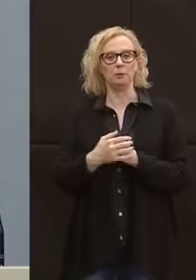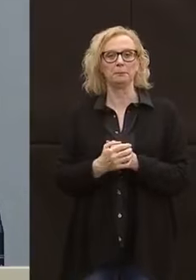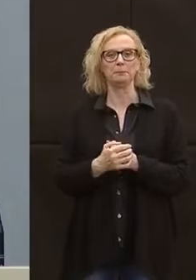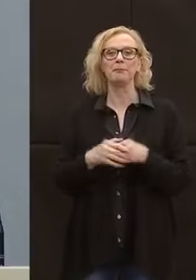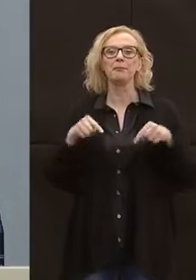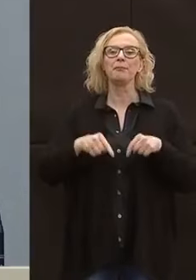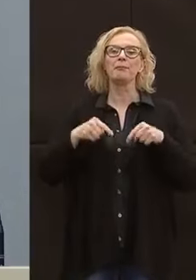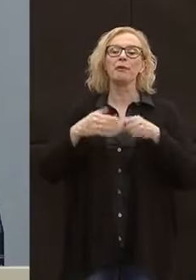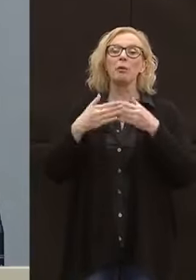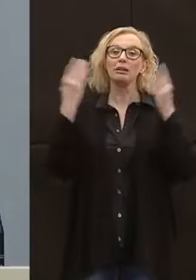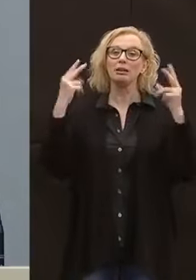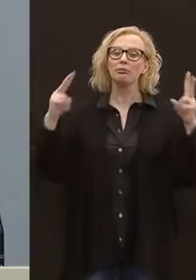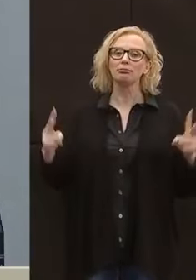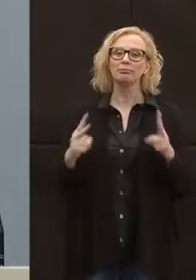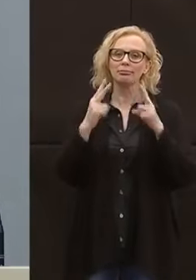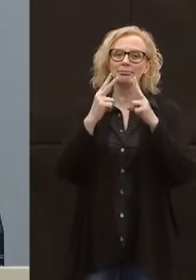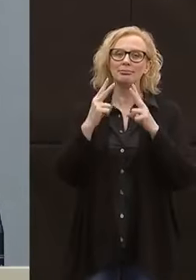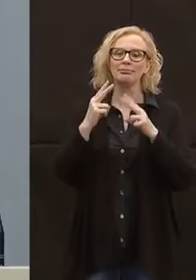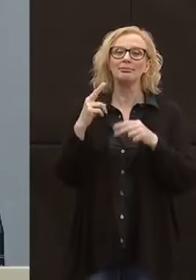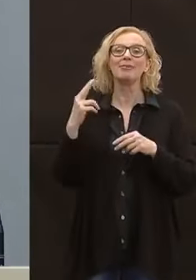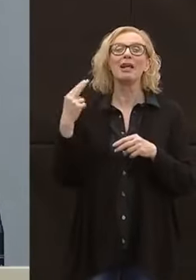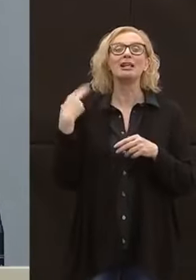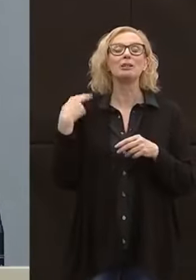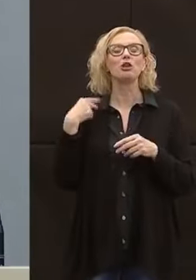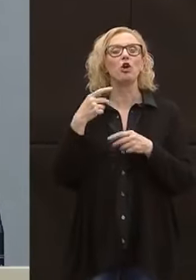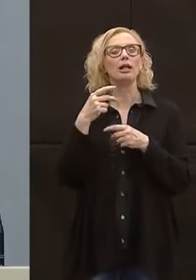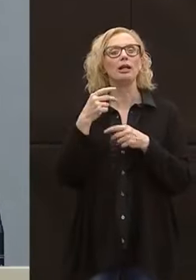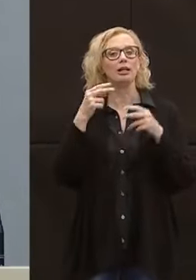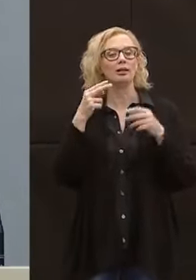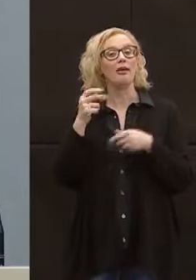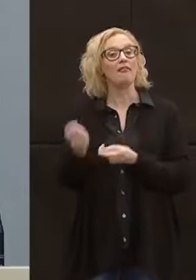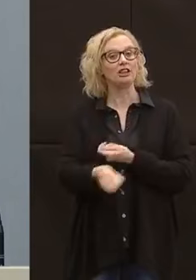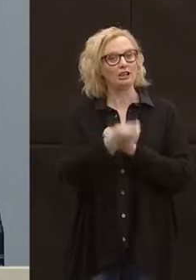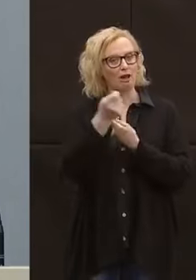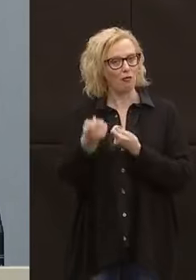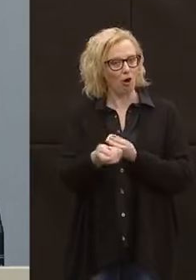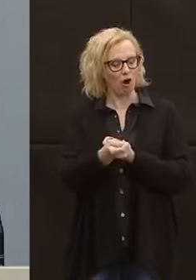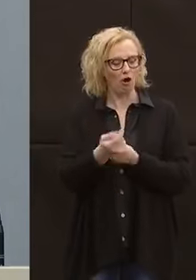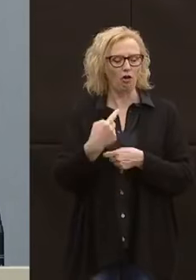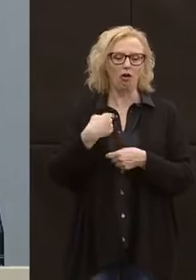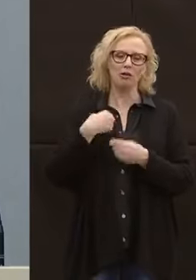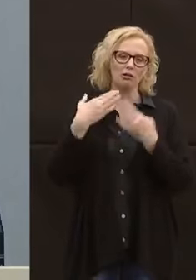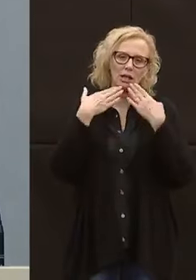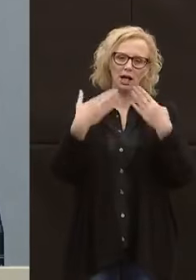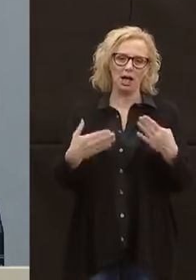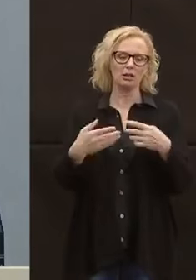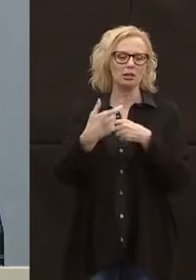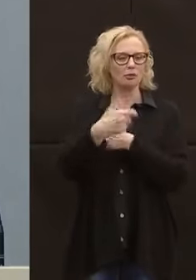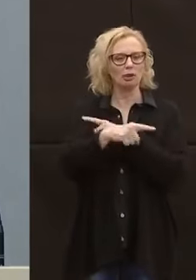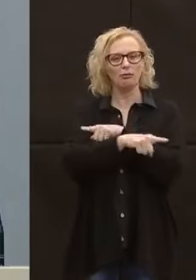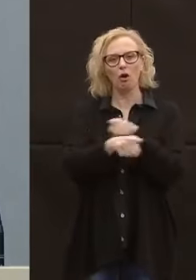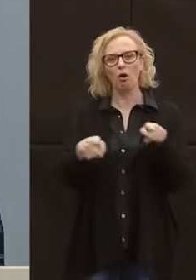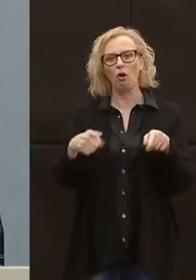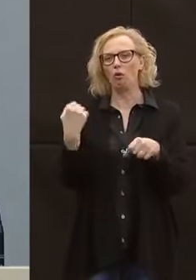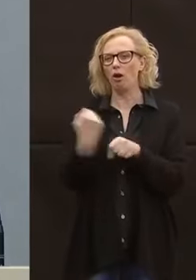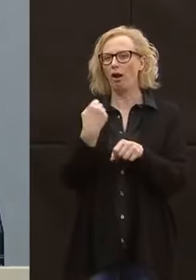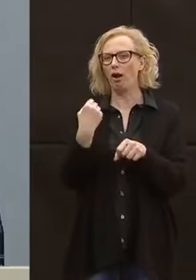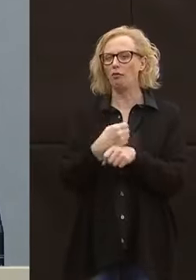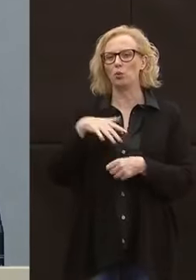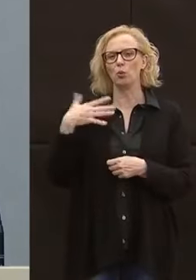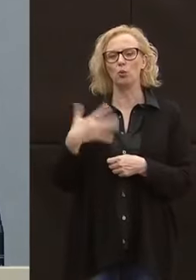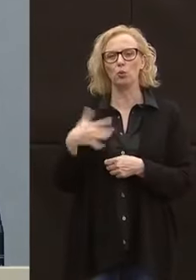anche gli ispettori dei Vigili del Fuoco. Li ho personalmente ringraziati per l'importante lavoro che hanno fatto,